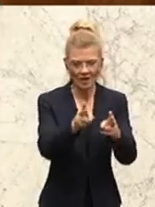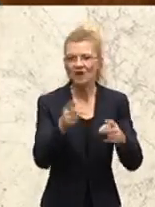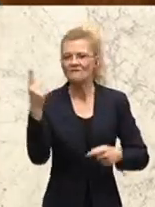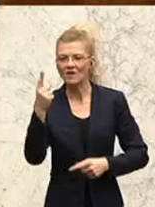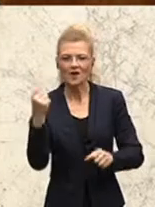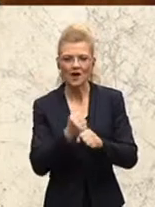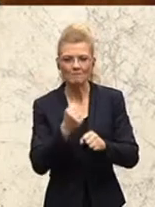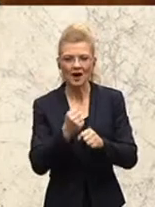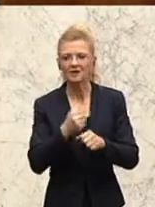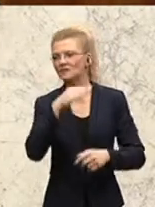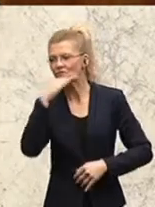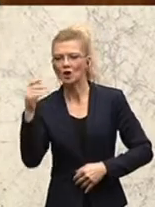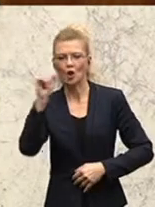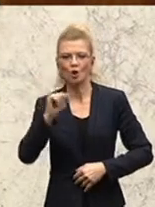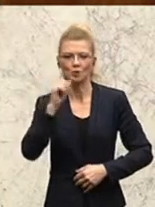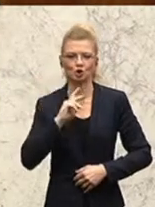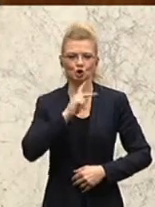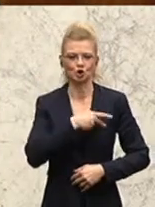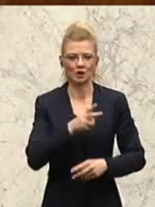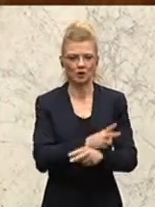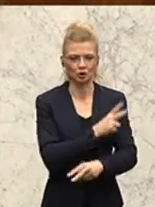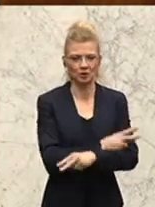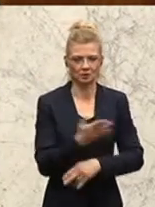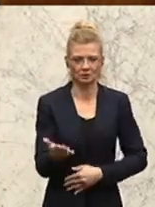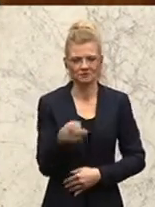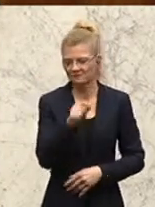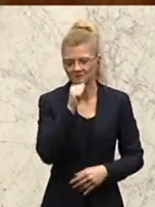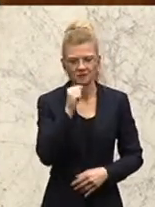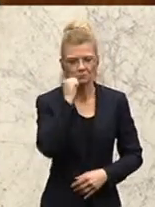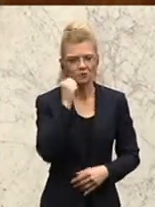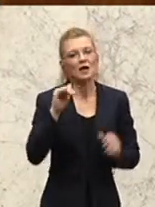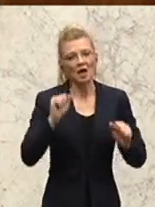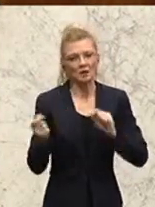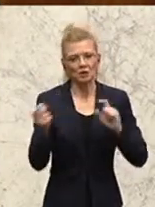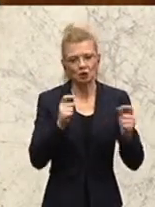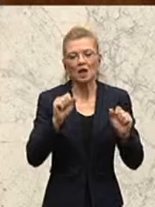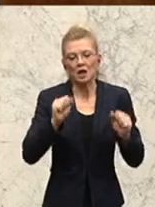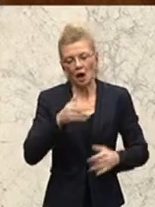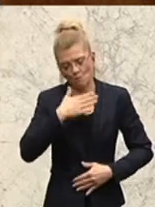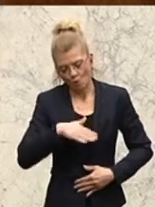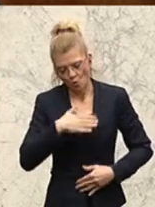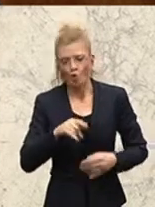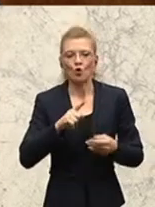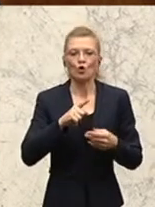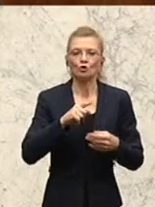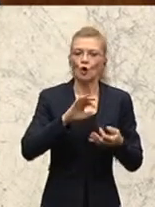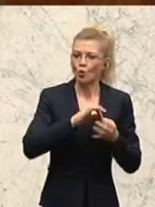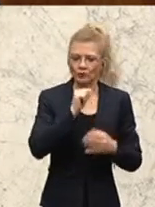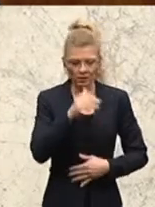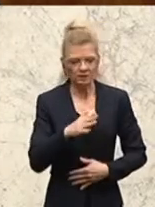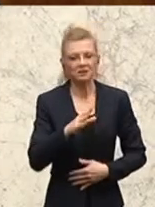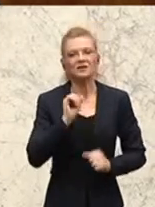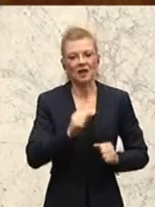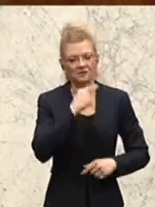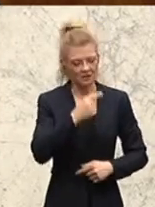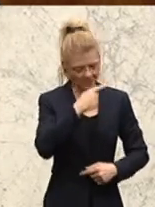Staaten. Also das ist nichts Böses. Man kann darüber diskutieren, man kann es mögen oder nicht, man kann es für sinnvoll halten oder nicht. Aber ich bitte,